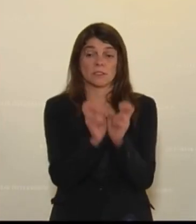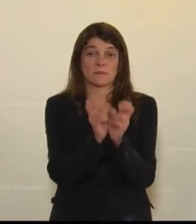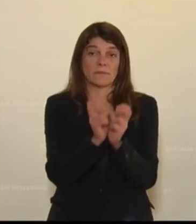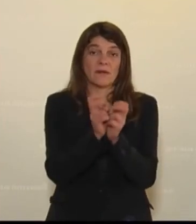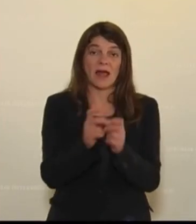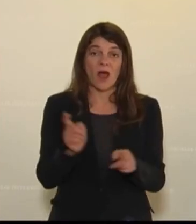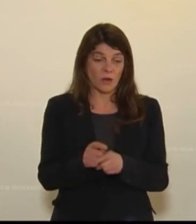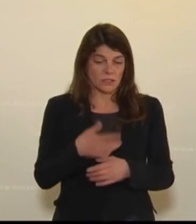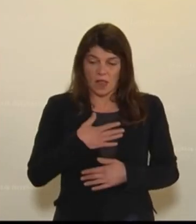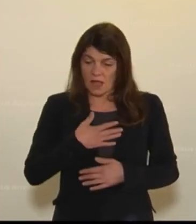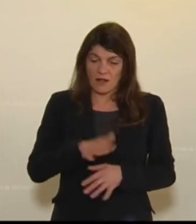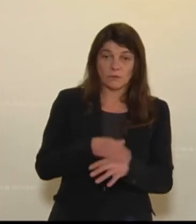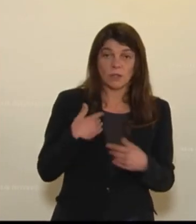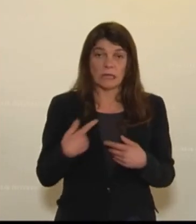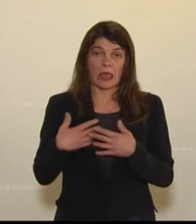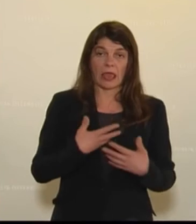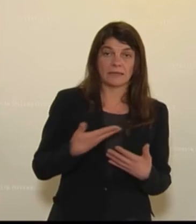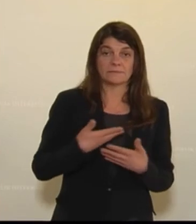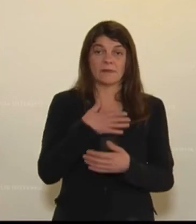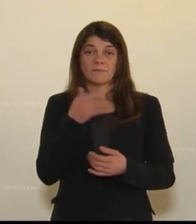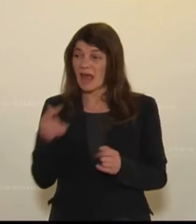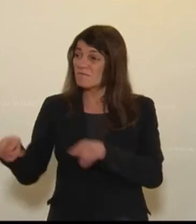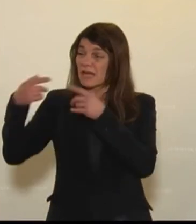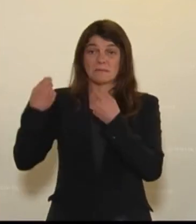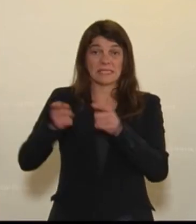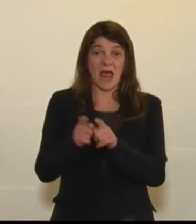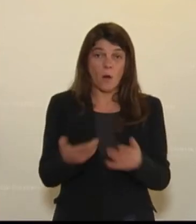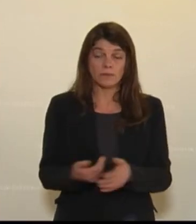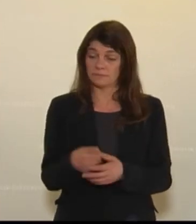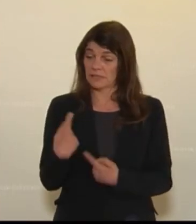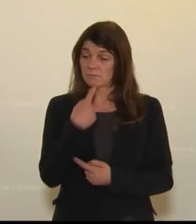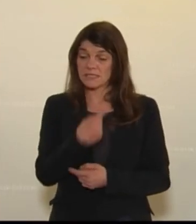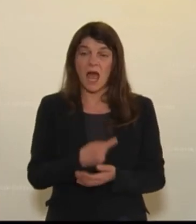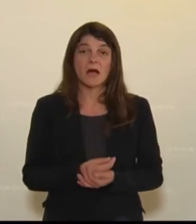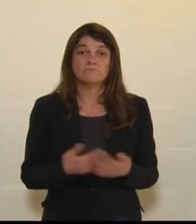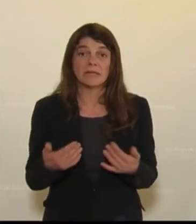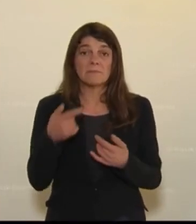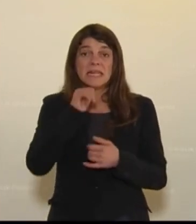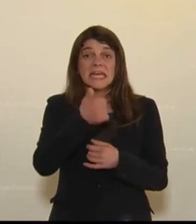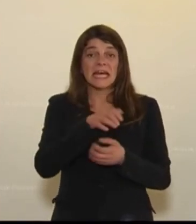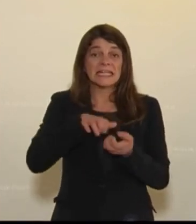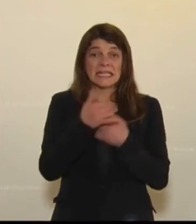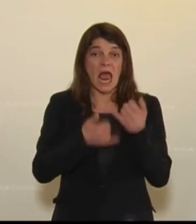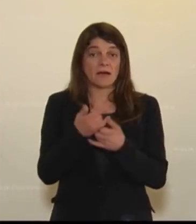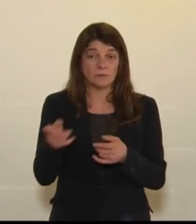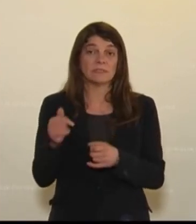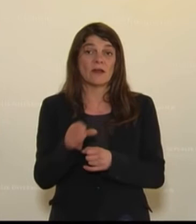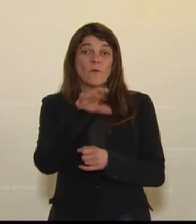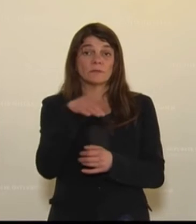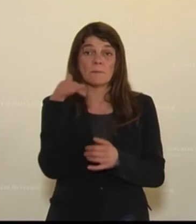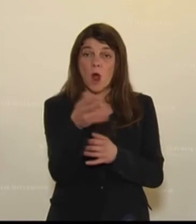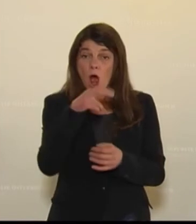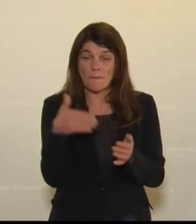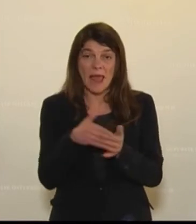und in emotionale Konflikte mitunter auch kommen oder hineingezogen werden. Die sagen von selbst, sie in einem Nicht-Krisenjahr 15 Millionen Euro